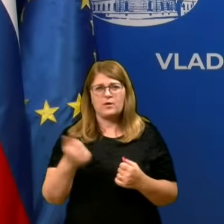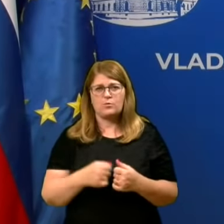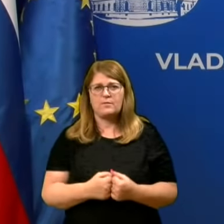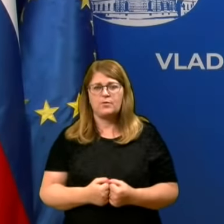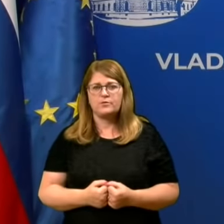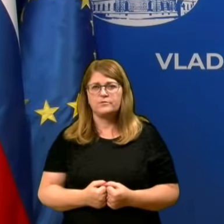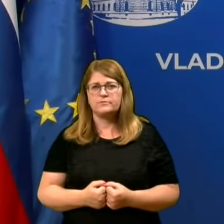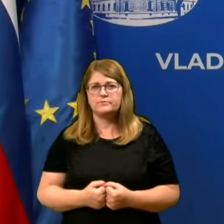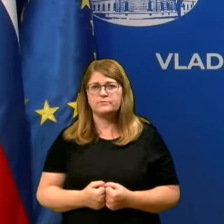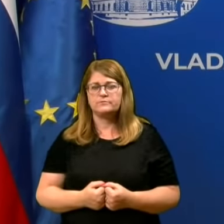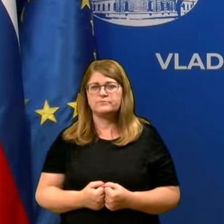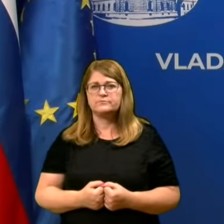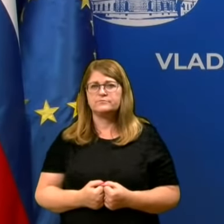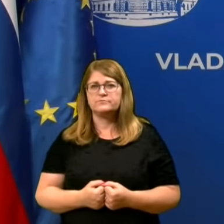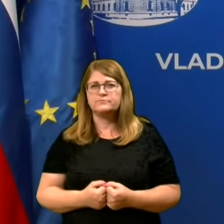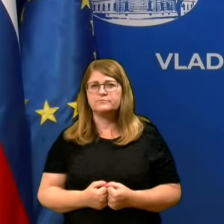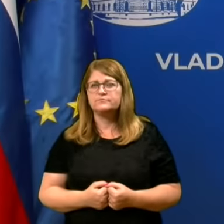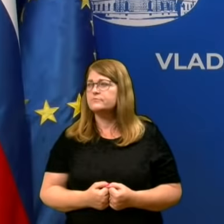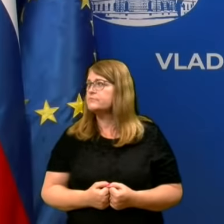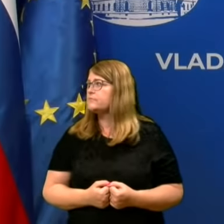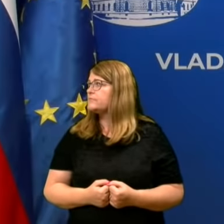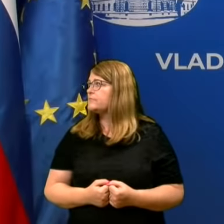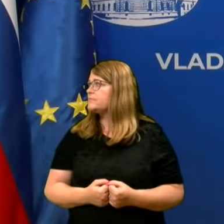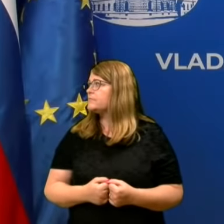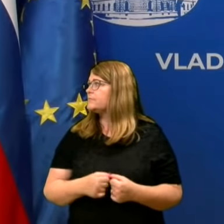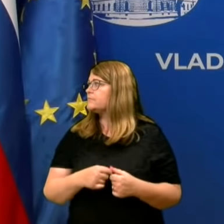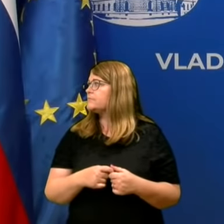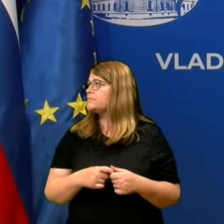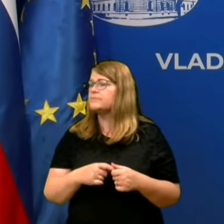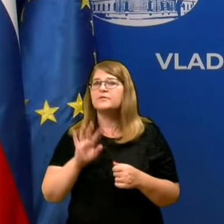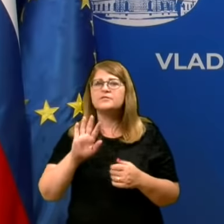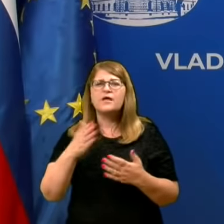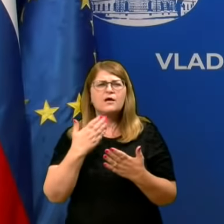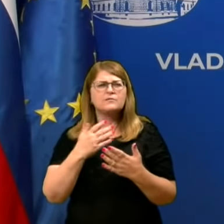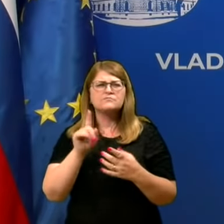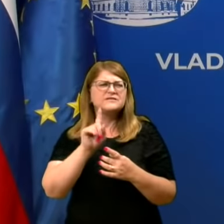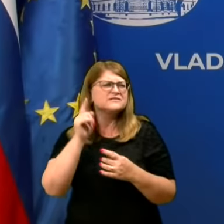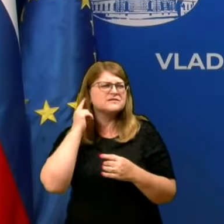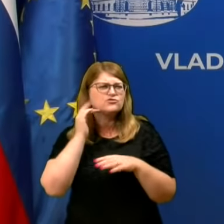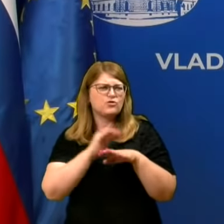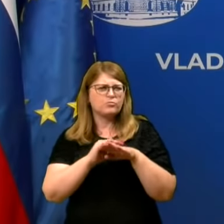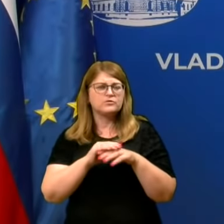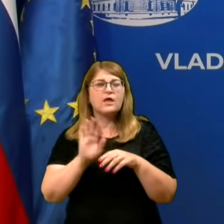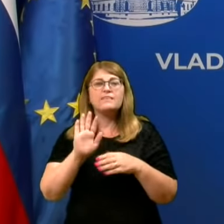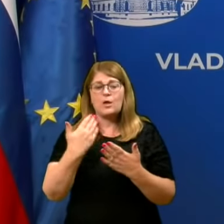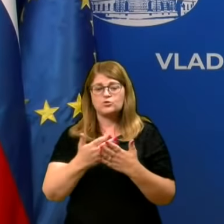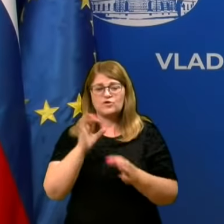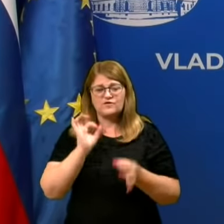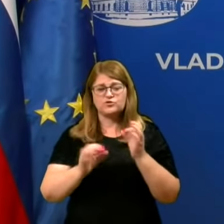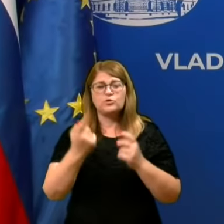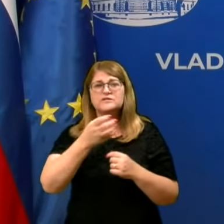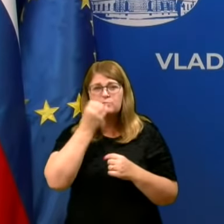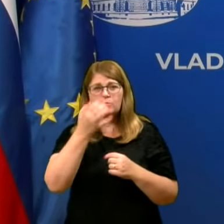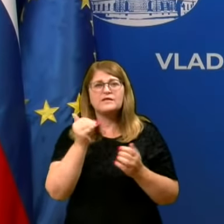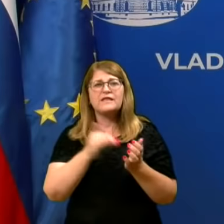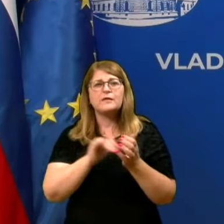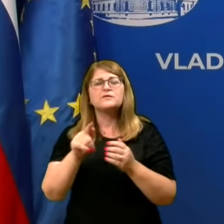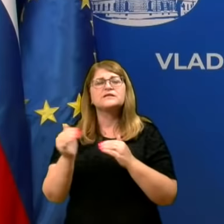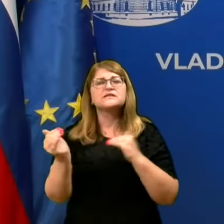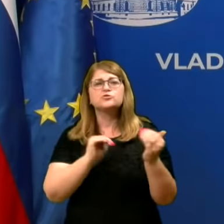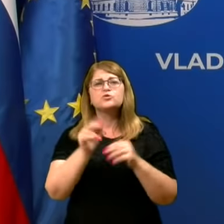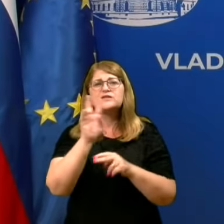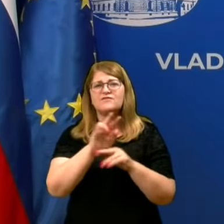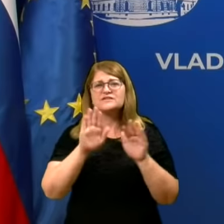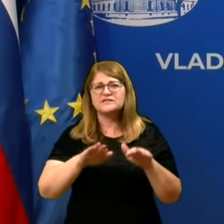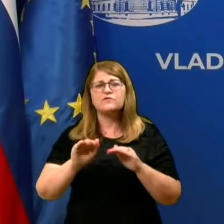na vsaki čo vsake prilobnosti. Na osnovi izkušenj iz letošnje pomladi potrebno, da se socijalno-varstveni